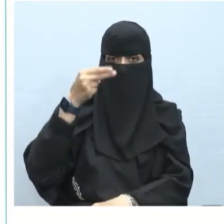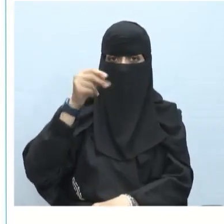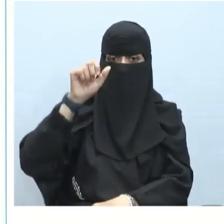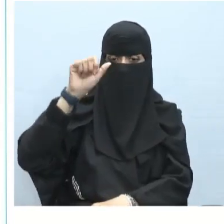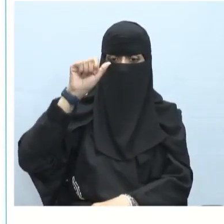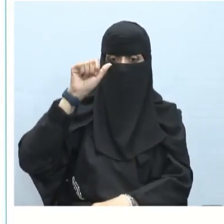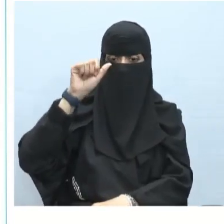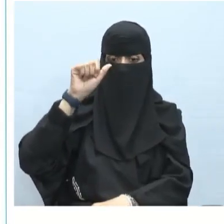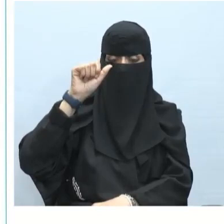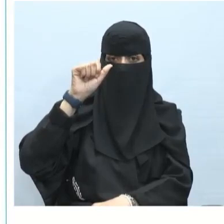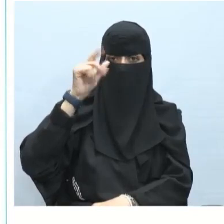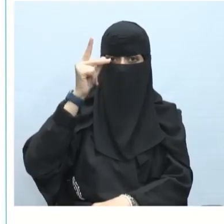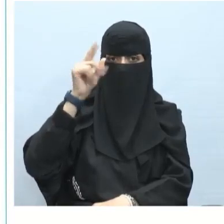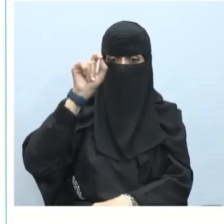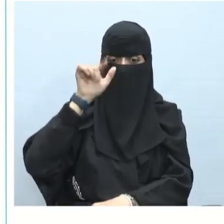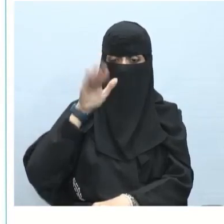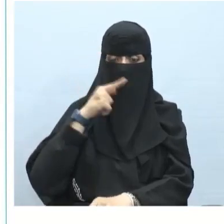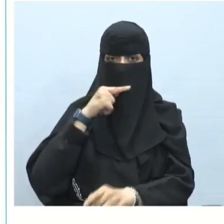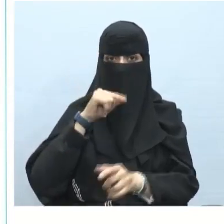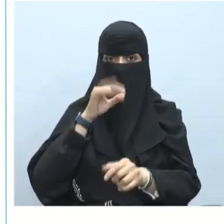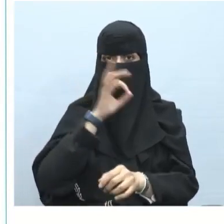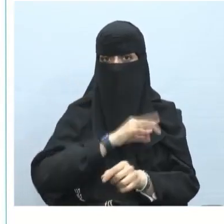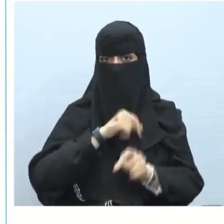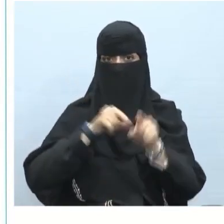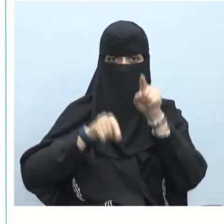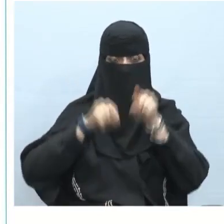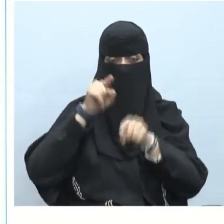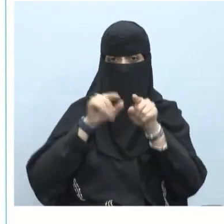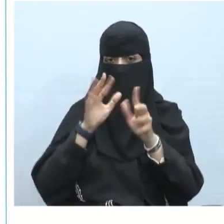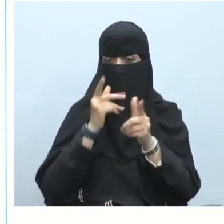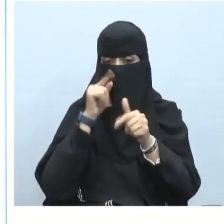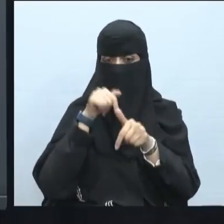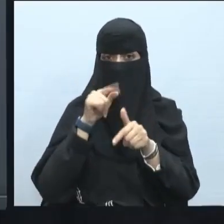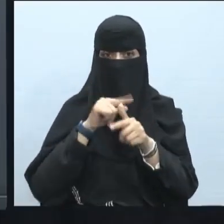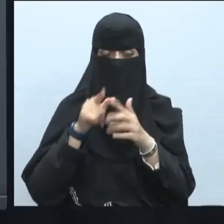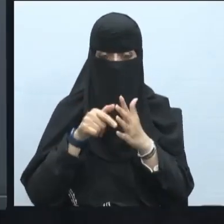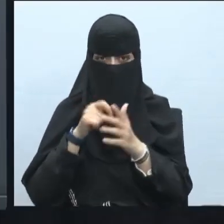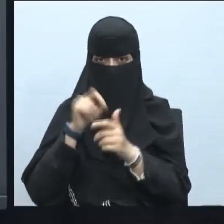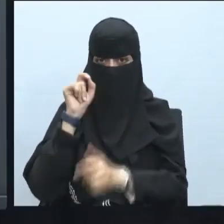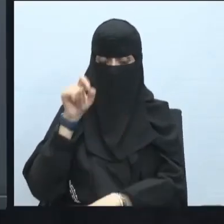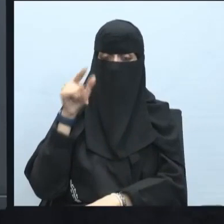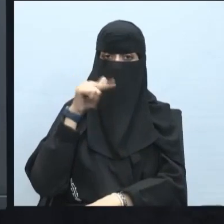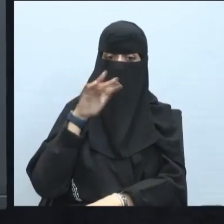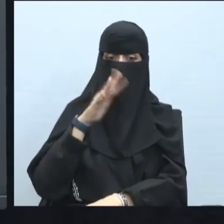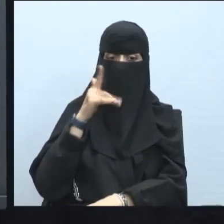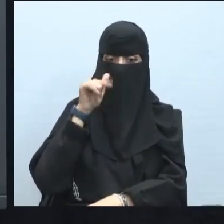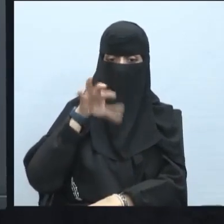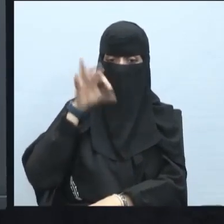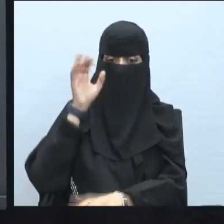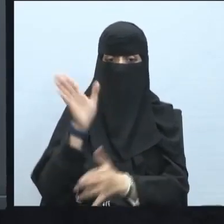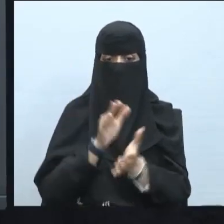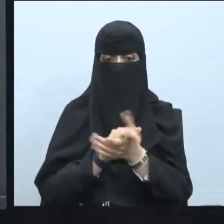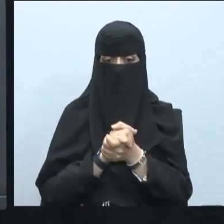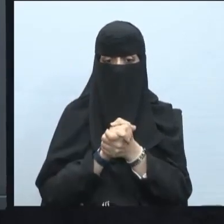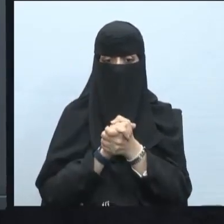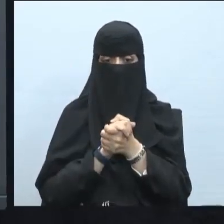لدينا الواو ولدينا الفا ولدينا ثم ولدينا أو ولدينا حتى إذن حرف العطف